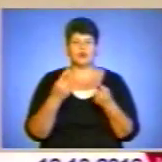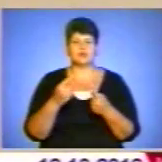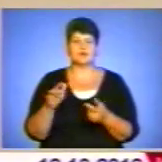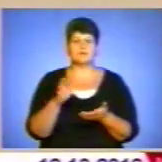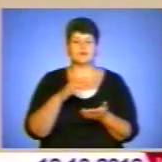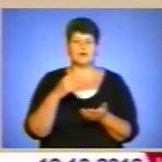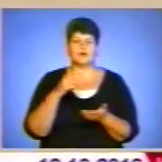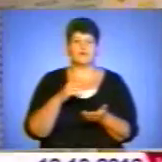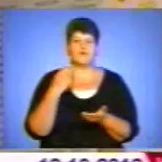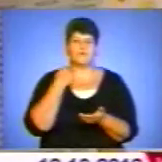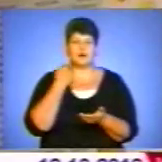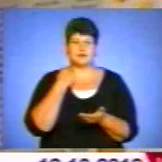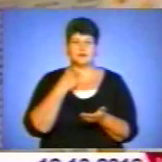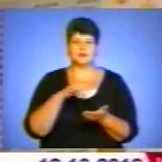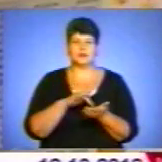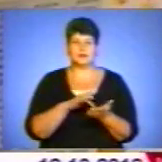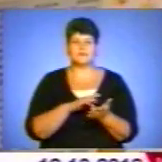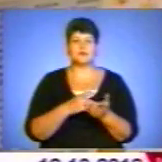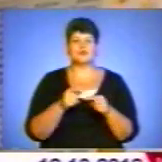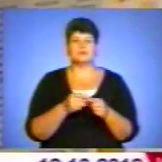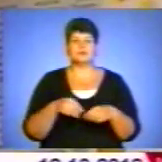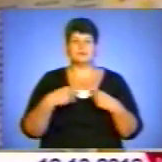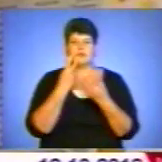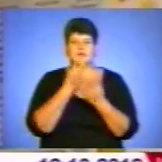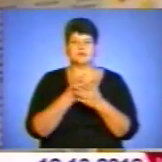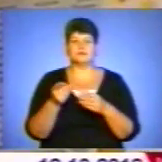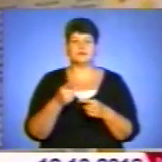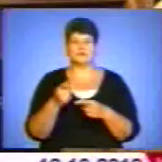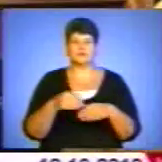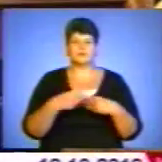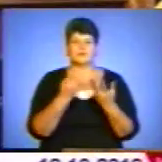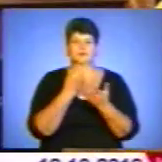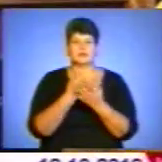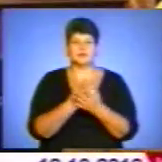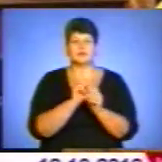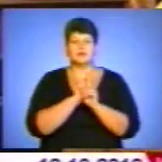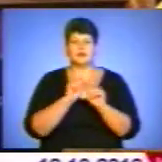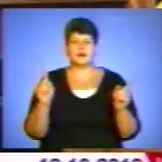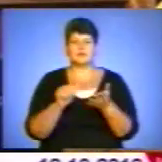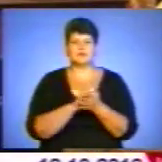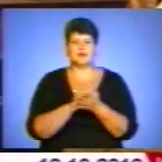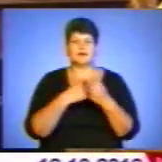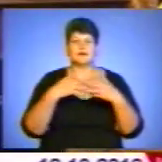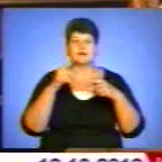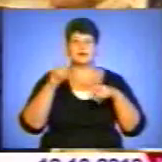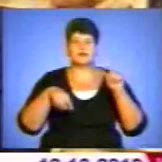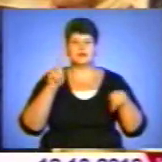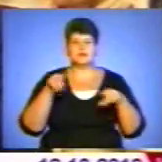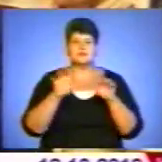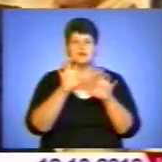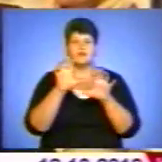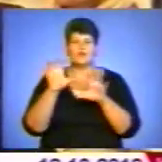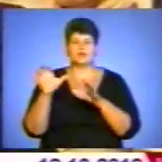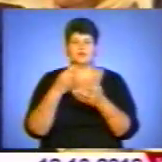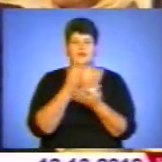репрезентували у Тернополі. Щоб донести до широкого загалу інформацію про унікальні матеріали і рідкісні фото, в яких відображена